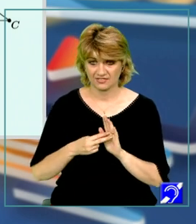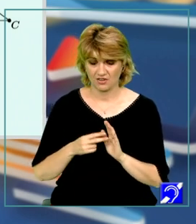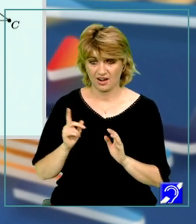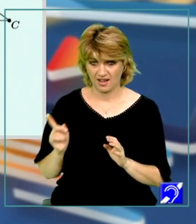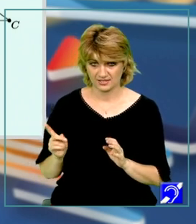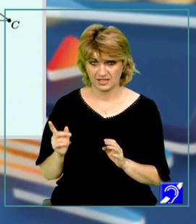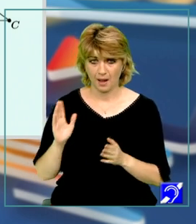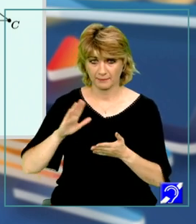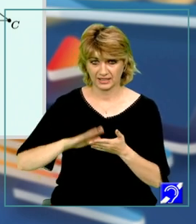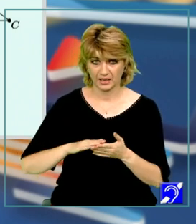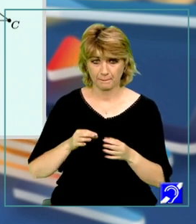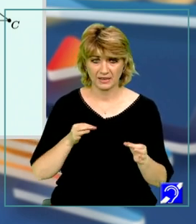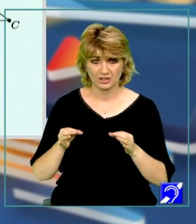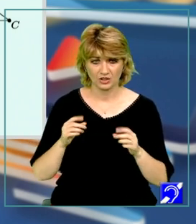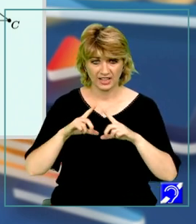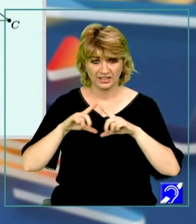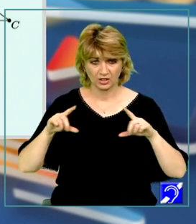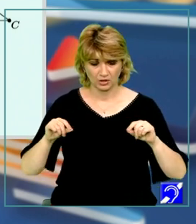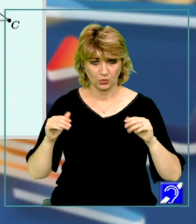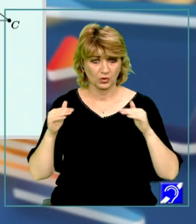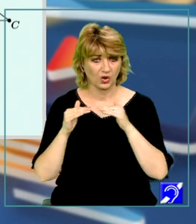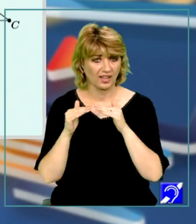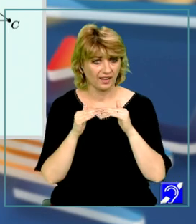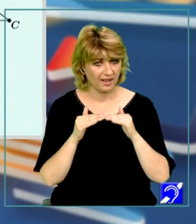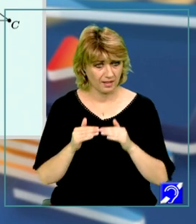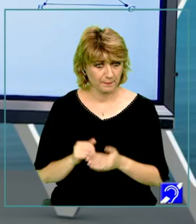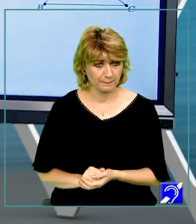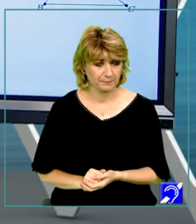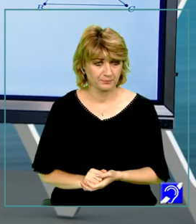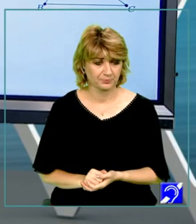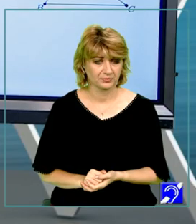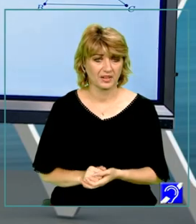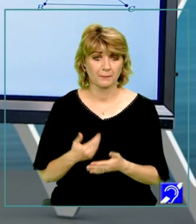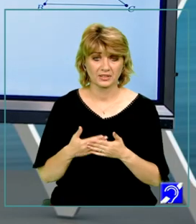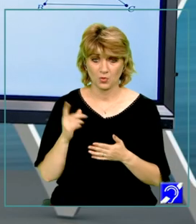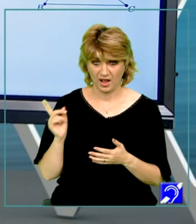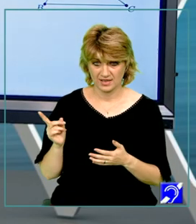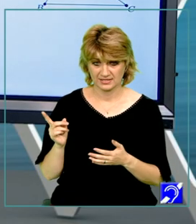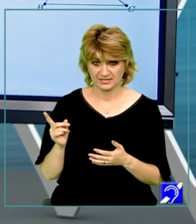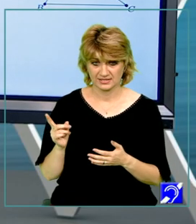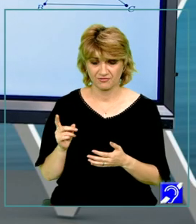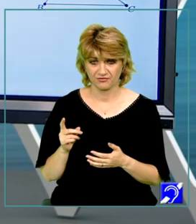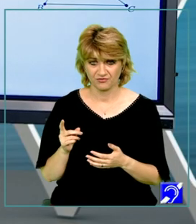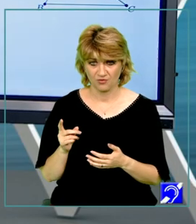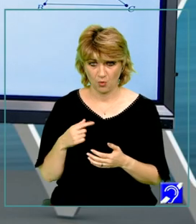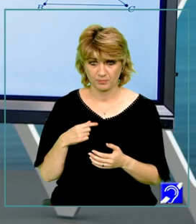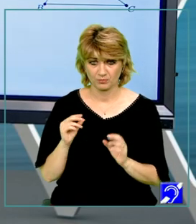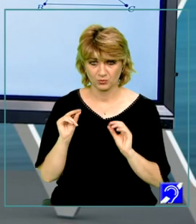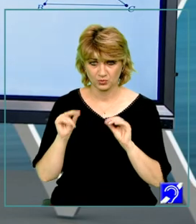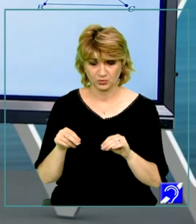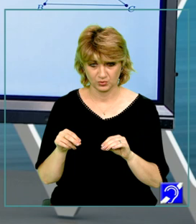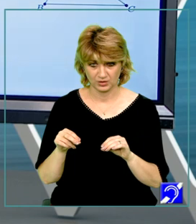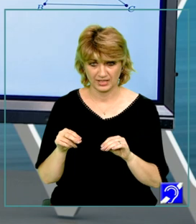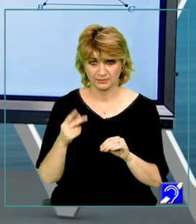exercițiu, aplicăm metoda triunghiurilor congruente. Pentru aceasta, vom plasa cele